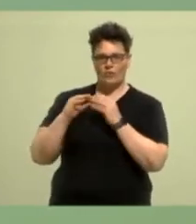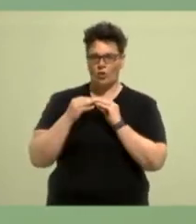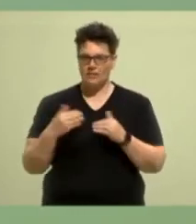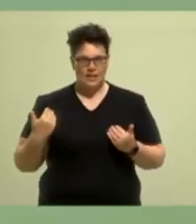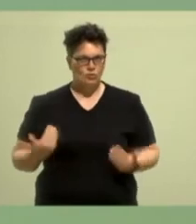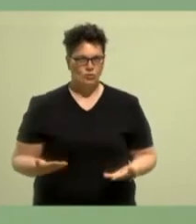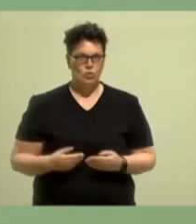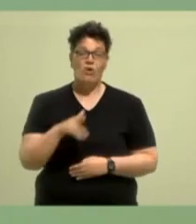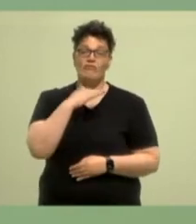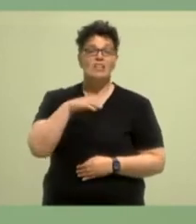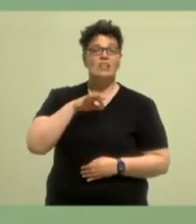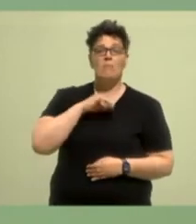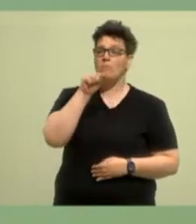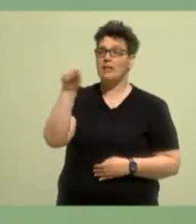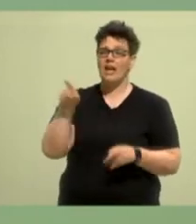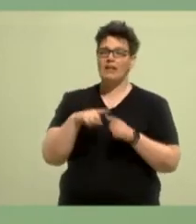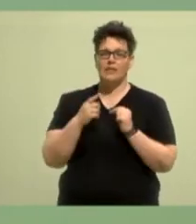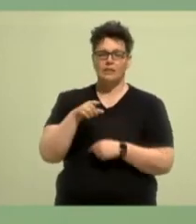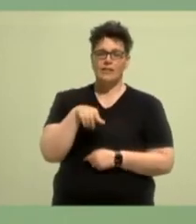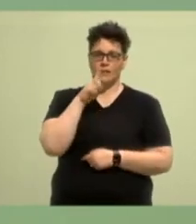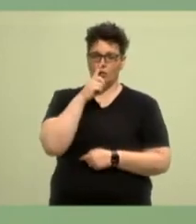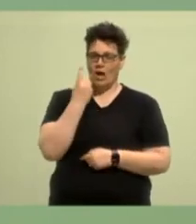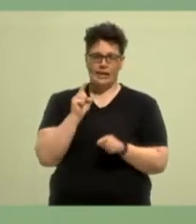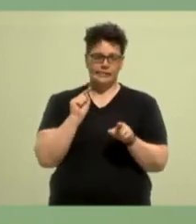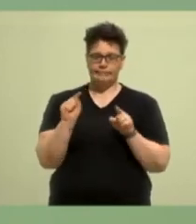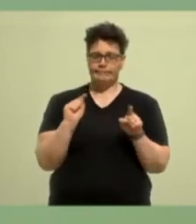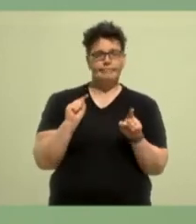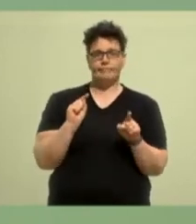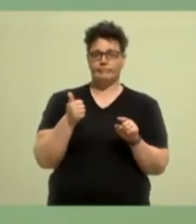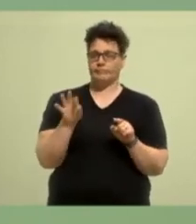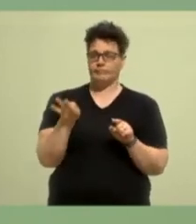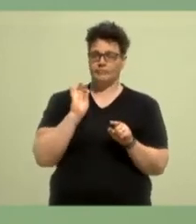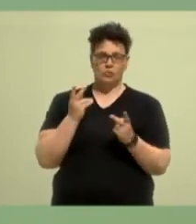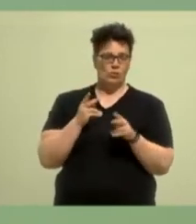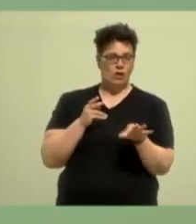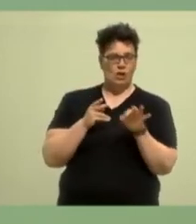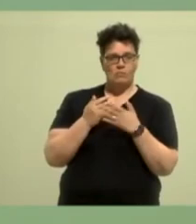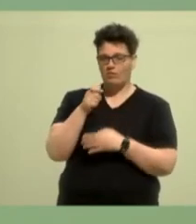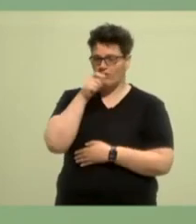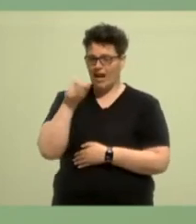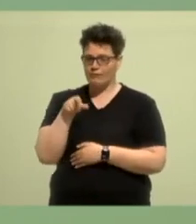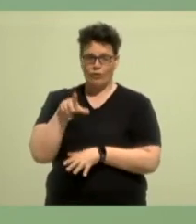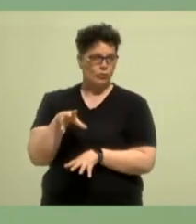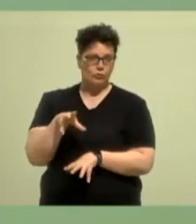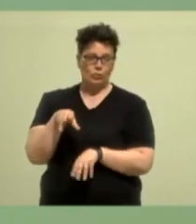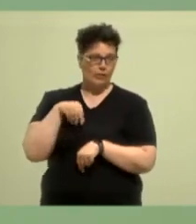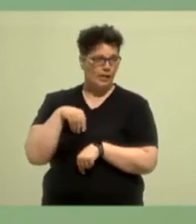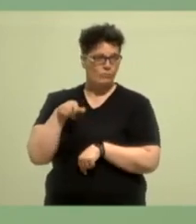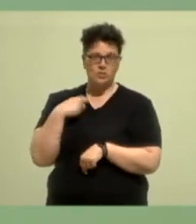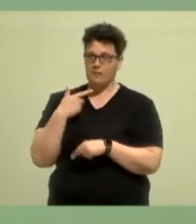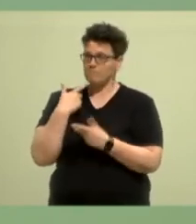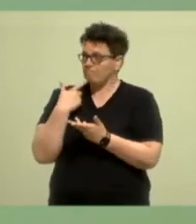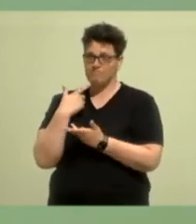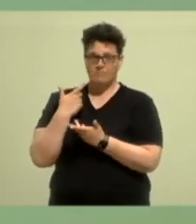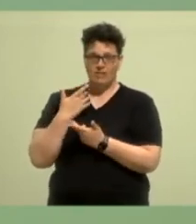Parteien beschränken sich darauf, eins von beidem zu machen. Also entweder Verantwortung zu übernehmen und dann so zu lösen, was so reinkommt, oder